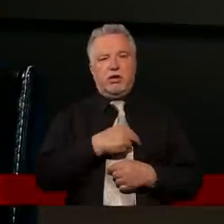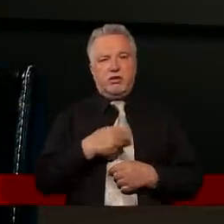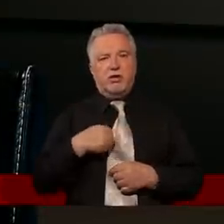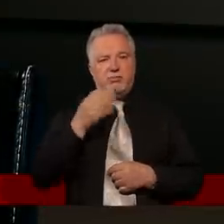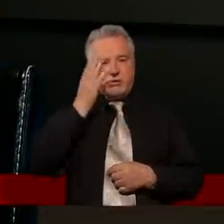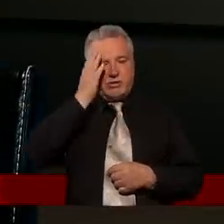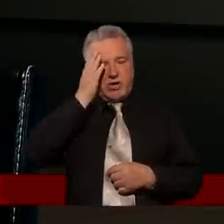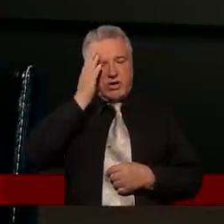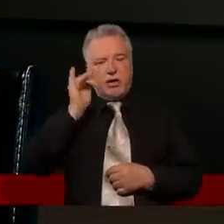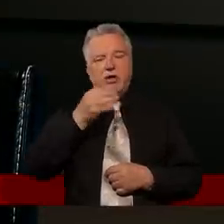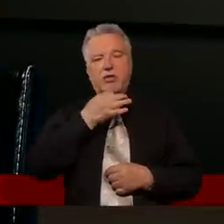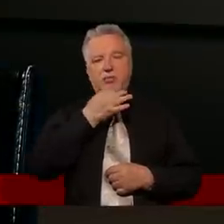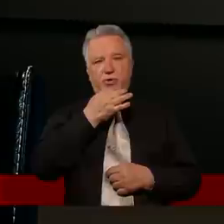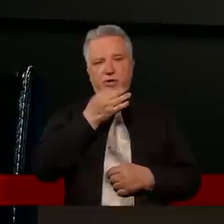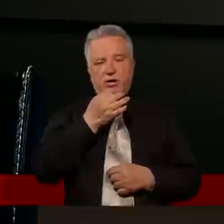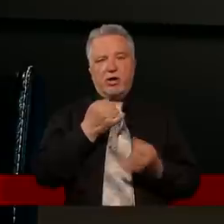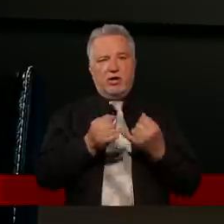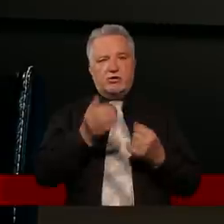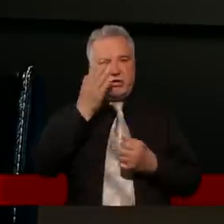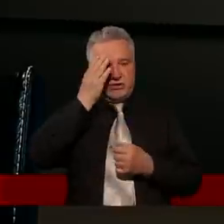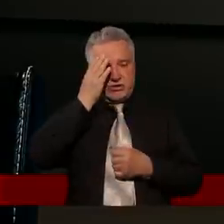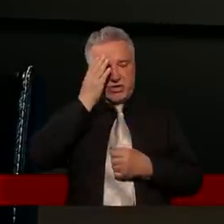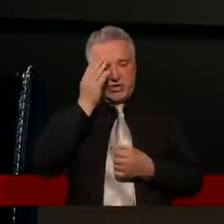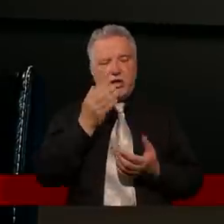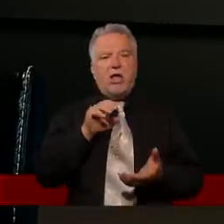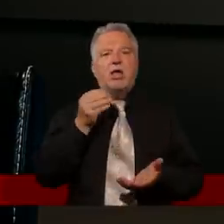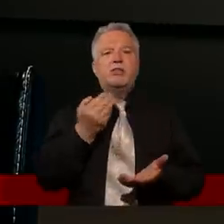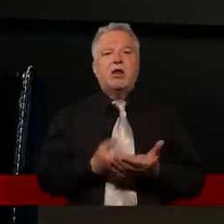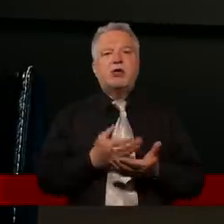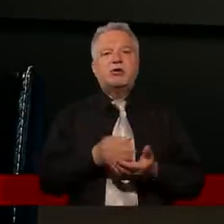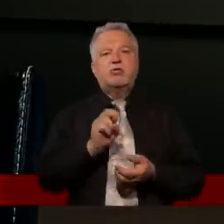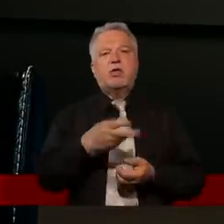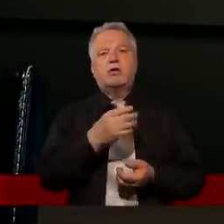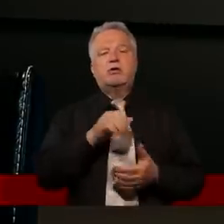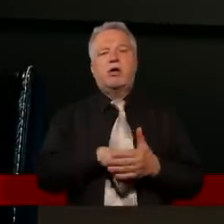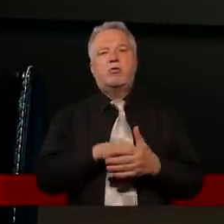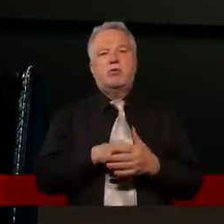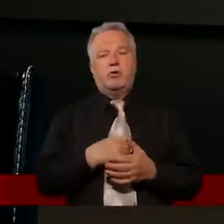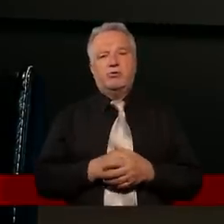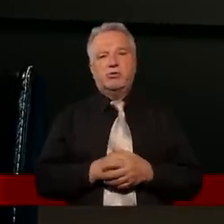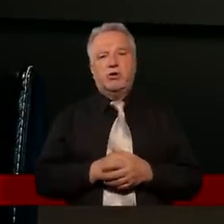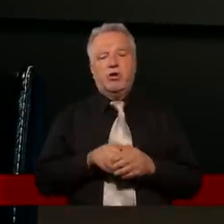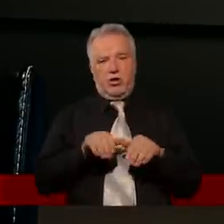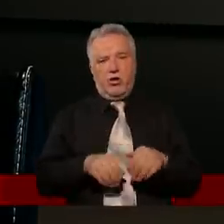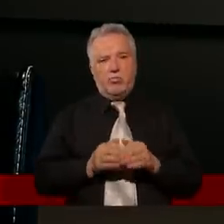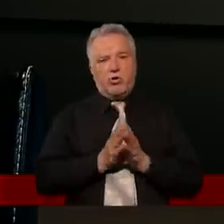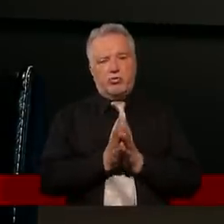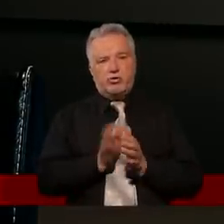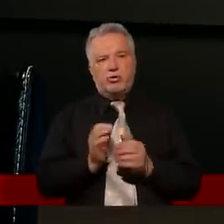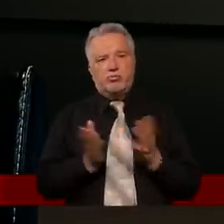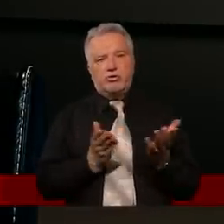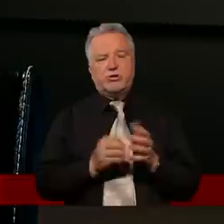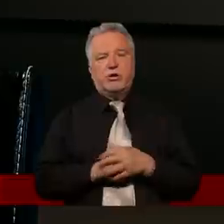fantastycznie znane. I pytanie, skoro są takie znane, to dlaczego tak się nie zachowujemy? Zbyszku, czy mogę cię prosić o